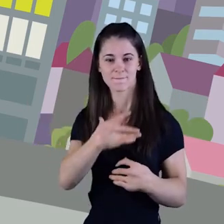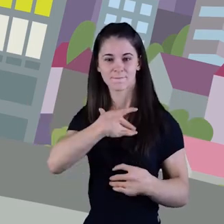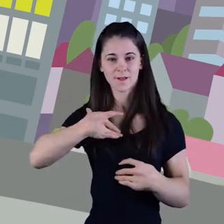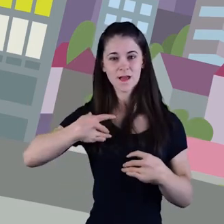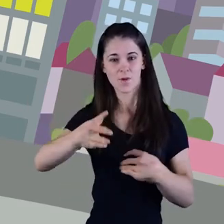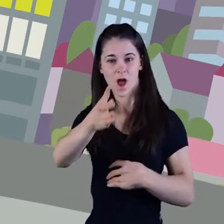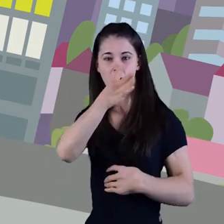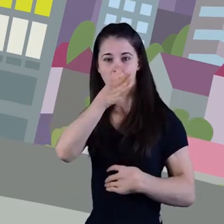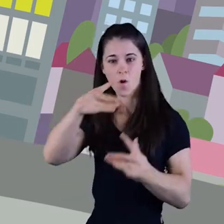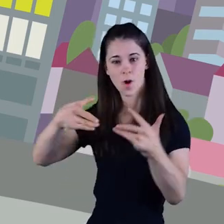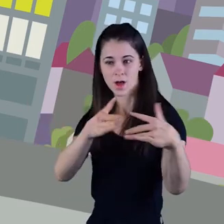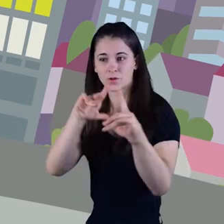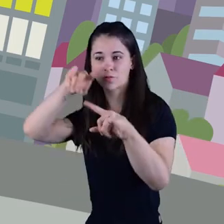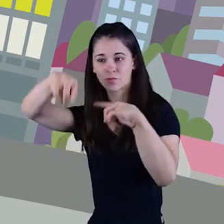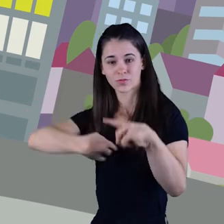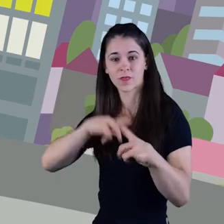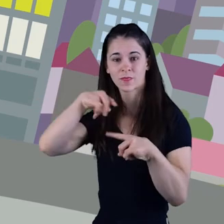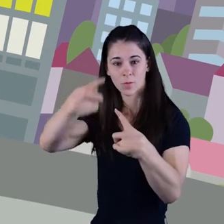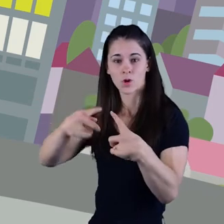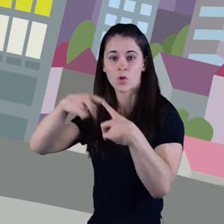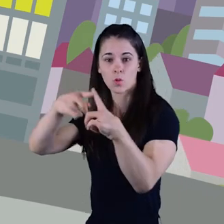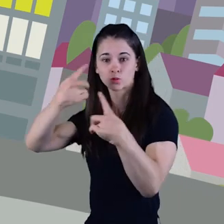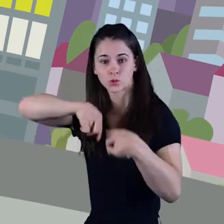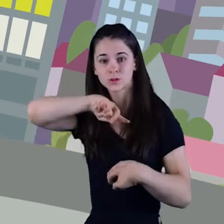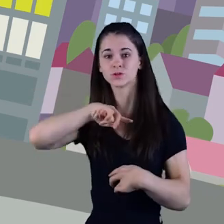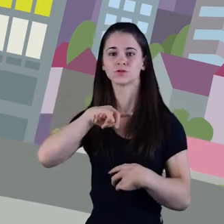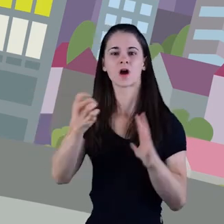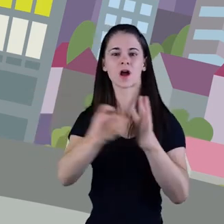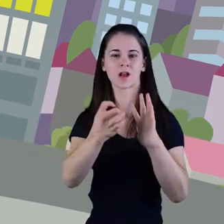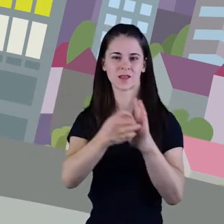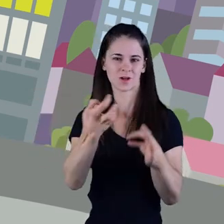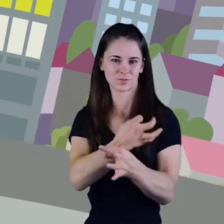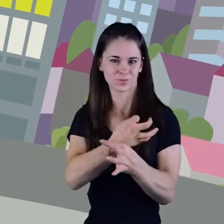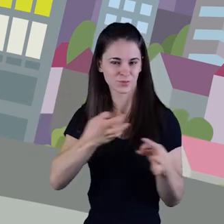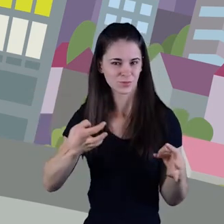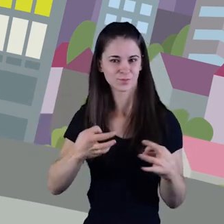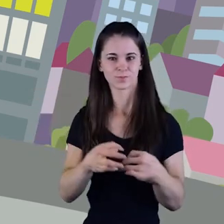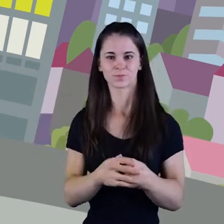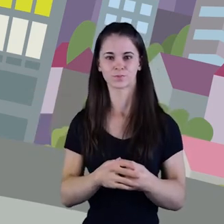Betlem perquè l'aigua que es torni als rius després de ser usada estigui en condicions òptimes.